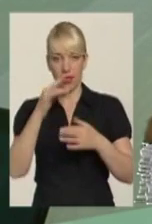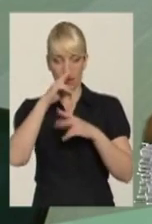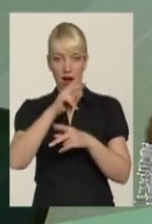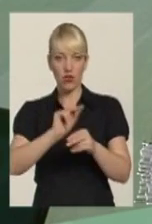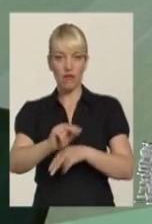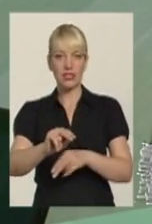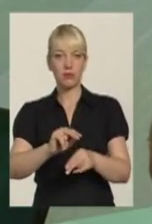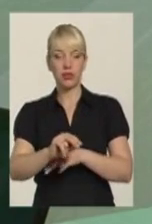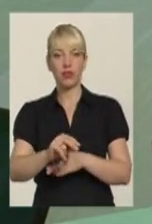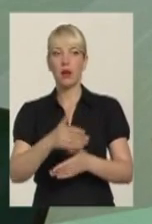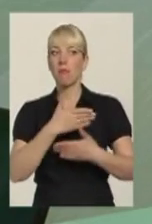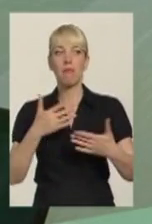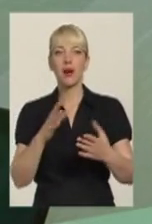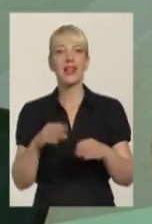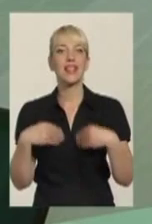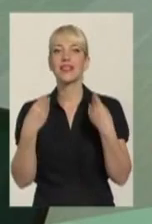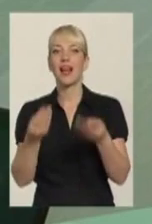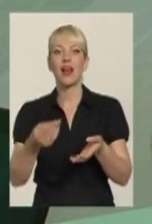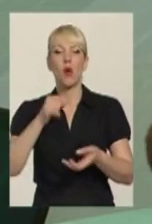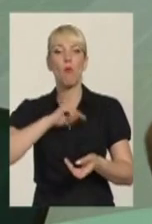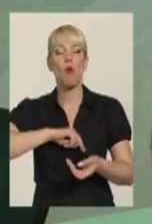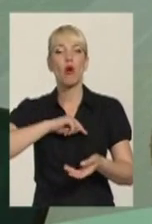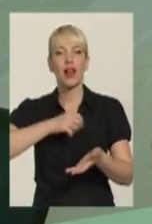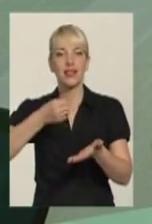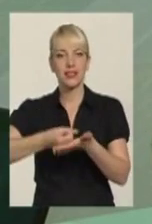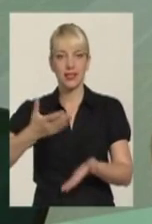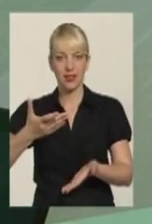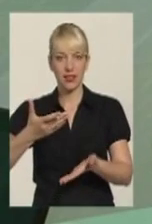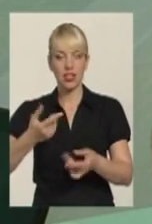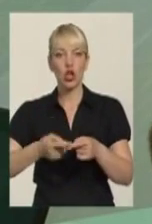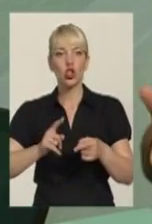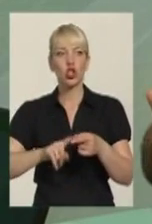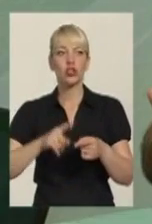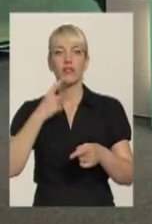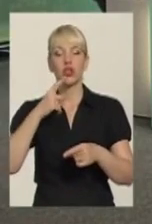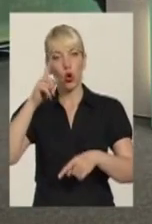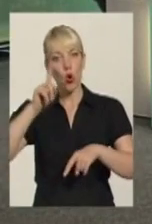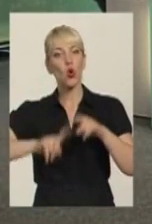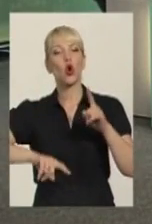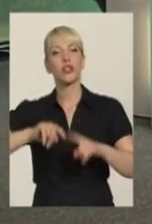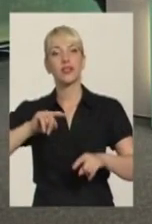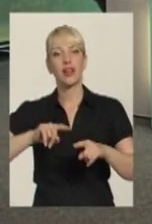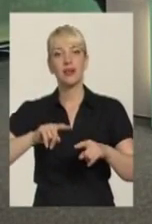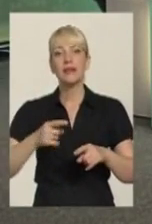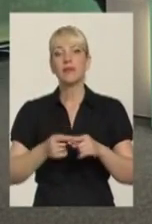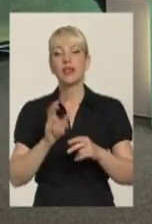виспитували? Ми не дали моральні цінності. Ми не дали моральні цінності, яка називається Родіна, я